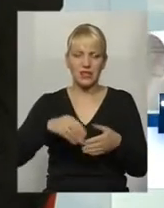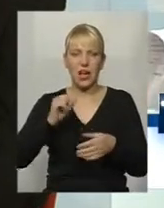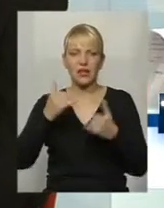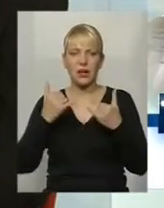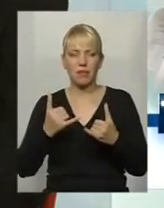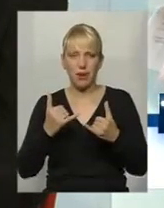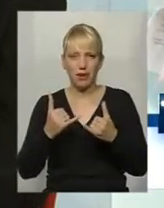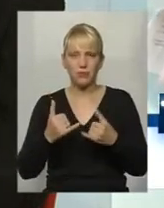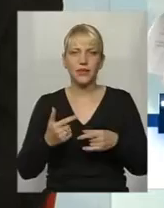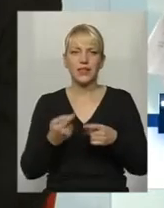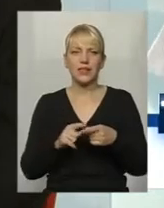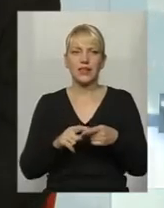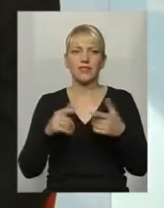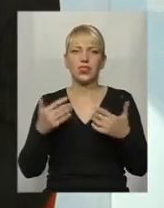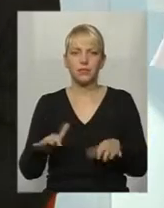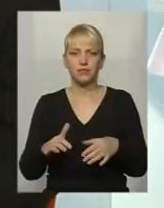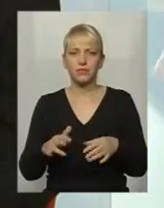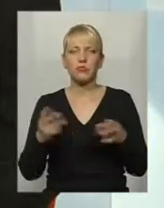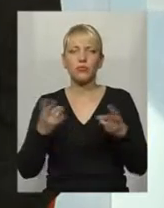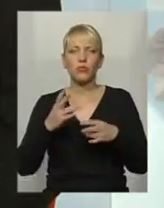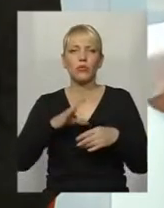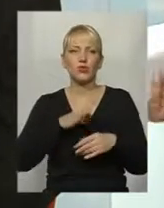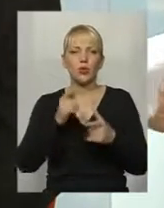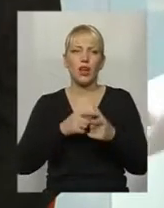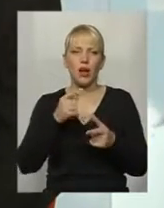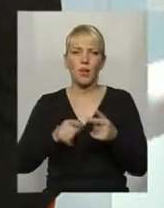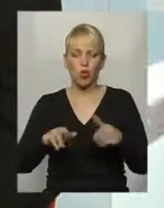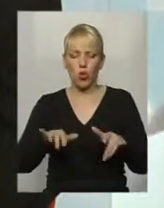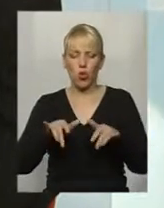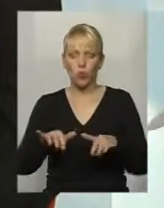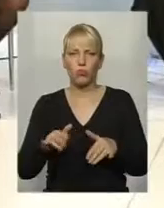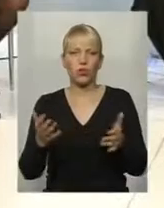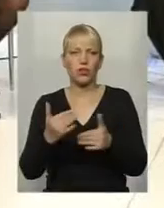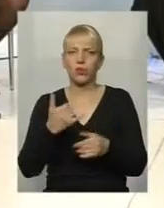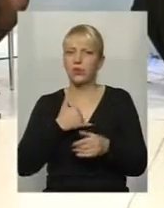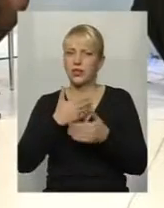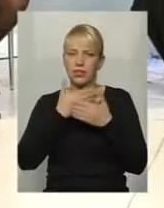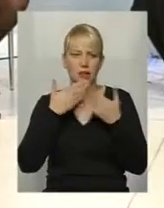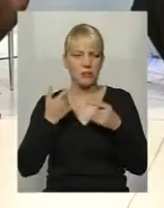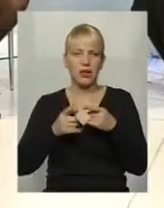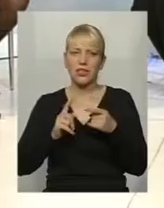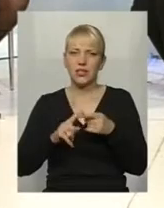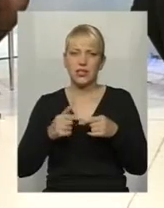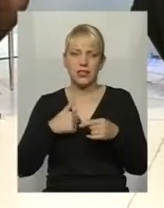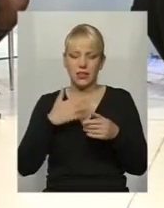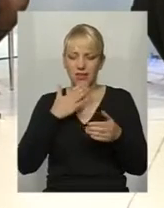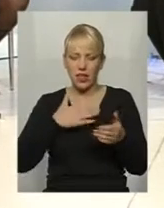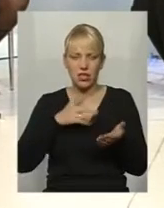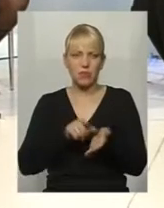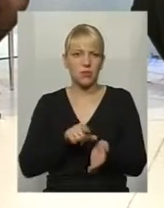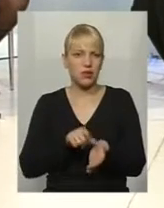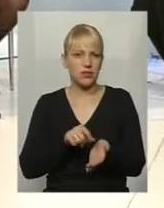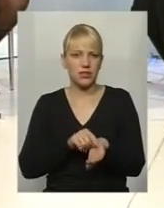Сьогодні це вже мусить бути або ноутбук, яких в нас, звичайно, немає. Це нам з нашими пенсіями